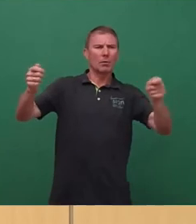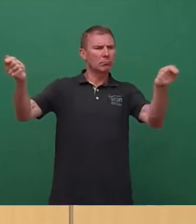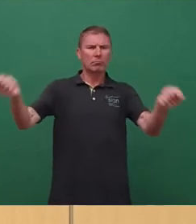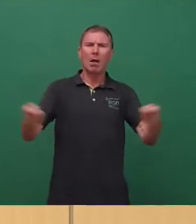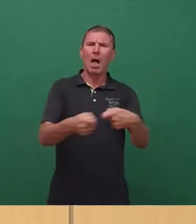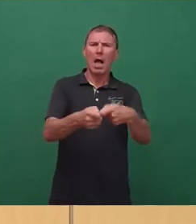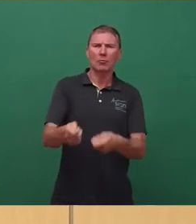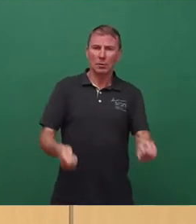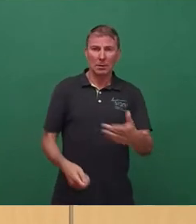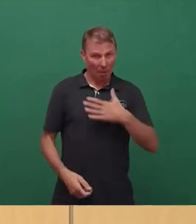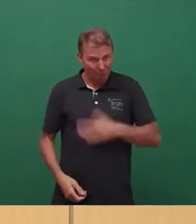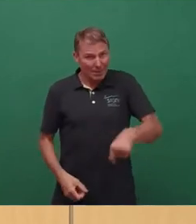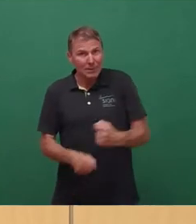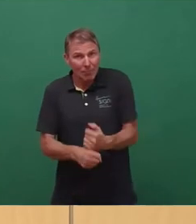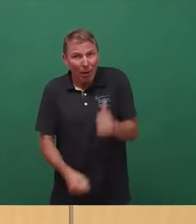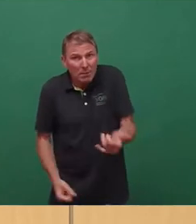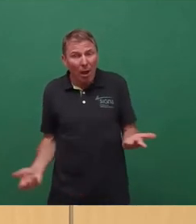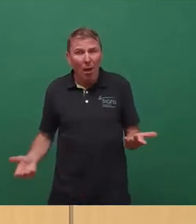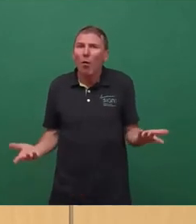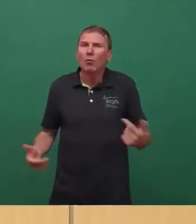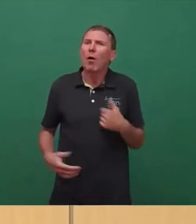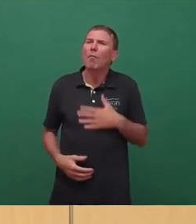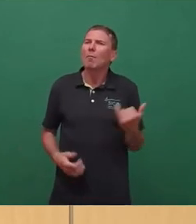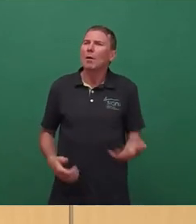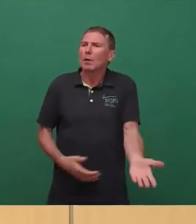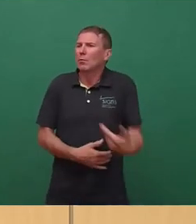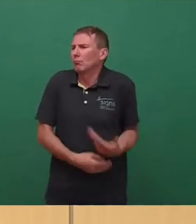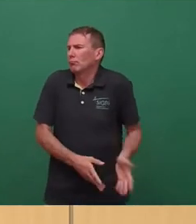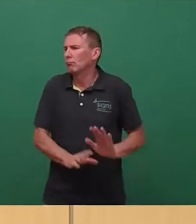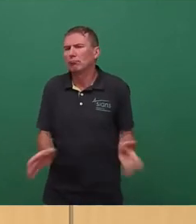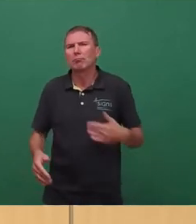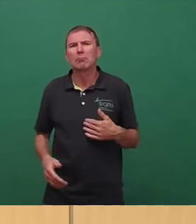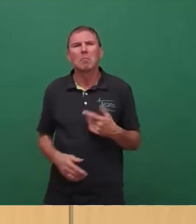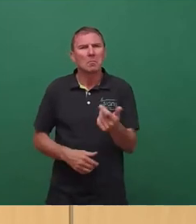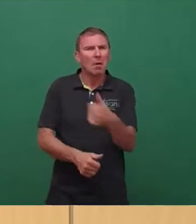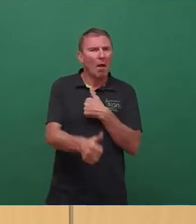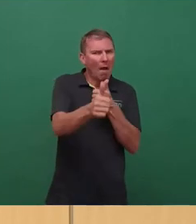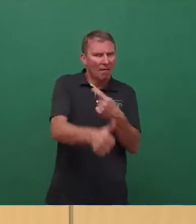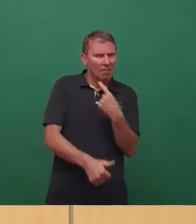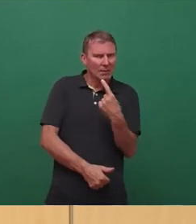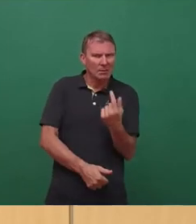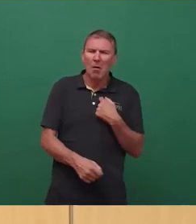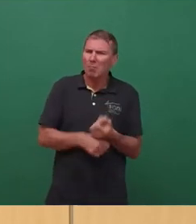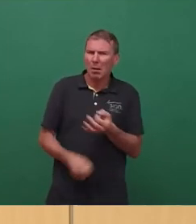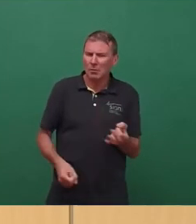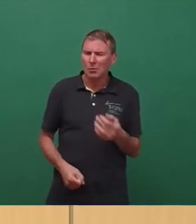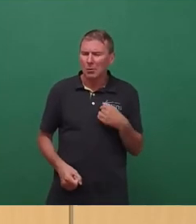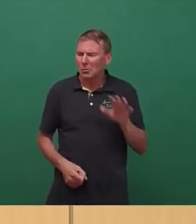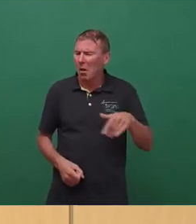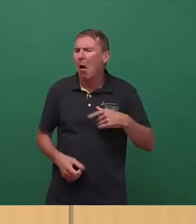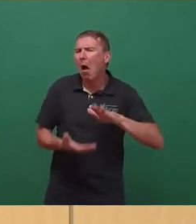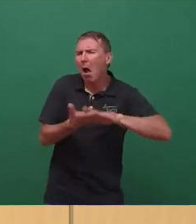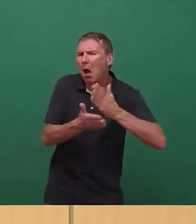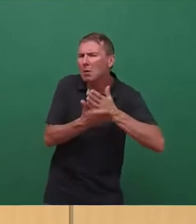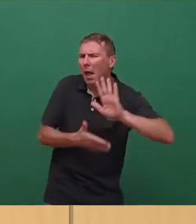Wollen wir das jetzt machen oder wollen wir sagen, wir gehen die Wette ein. Wir machen jetzt nichts. Wir lachen den Schulterbissermann aus.